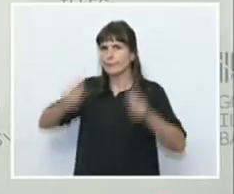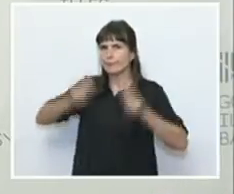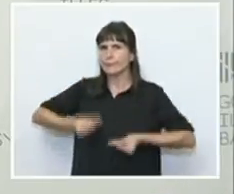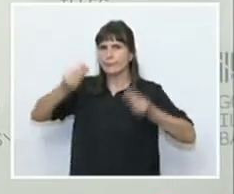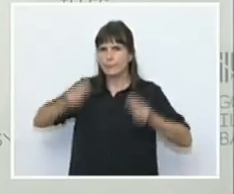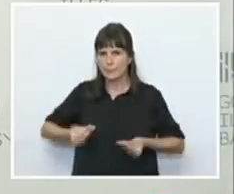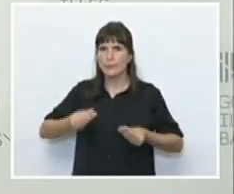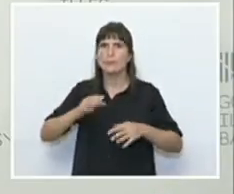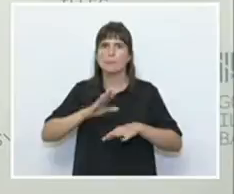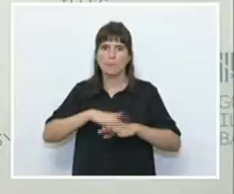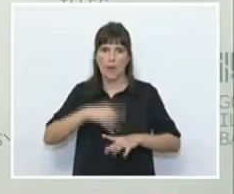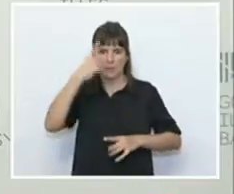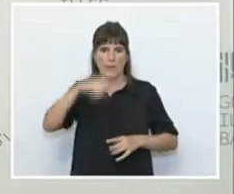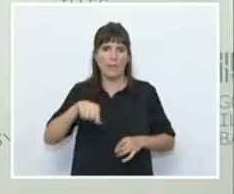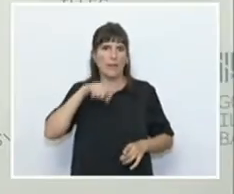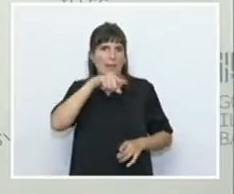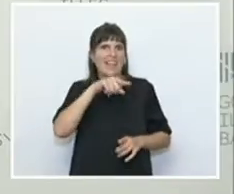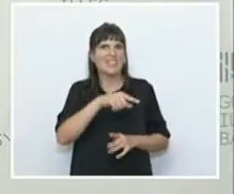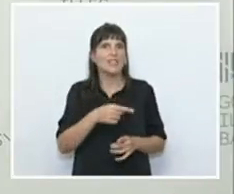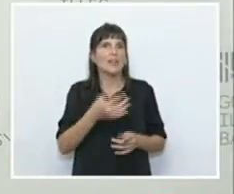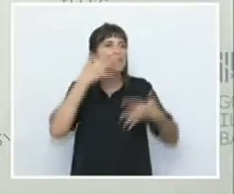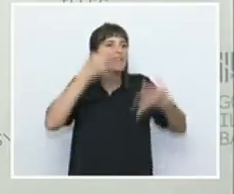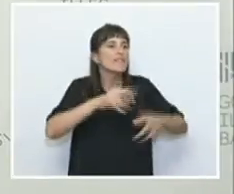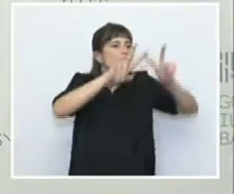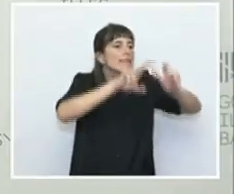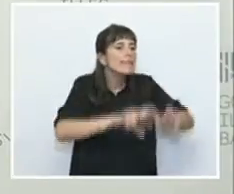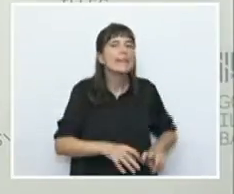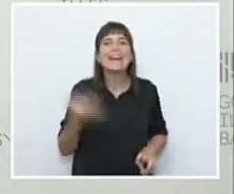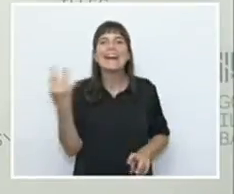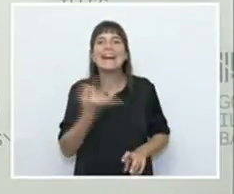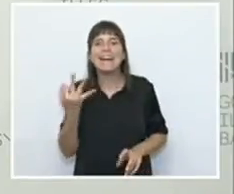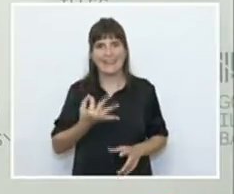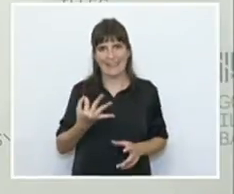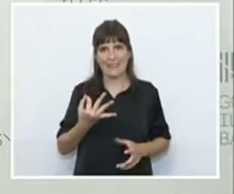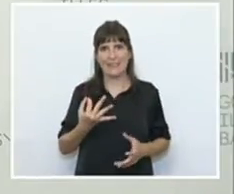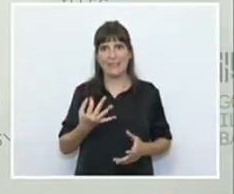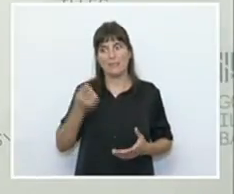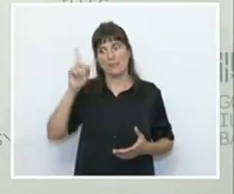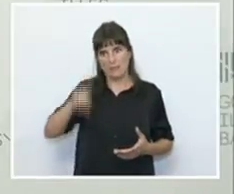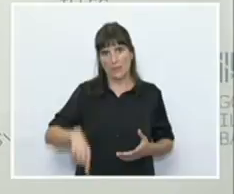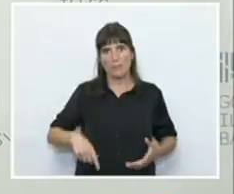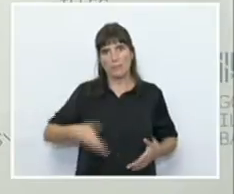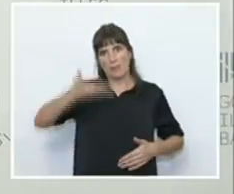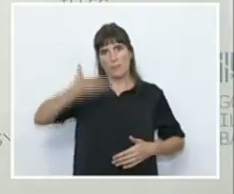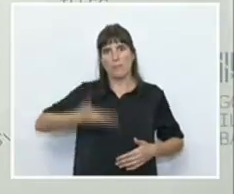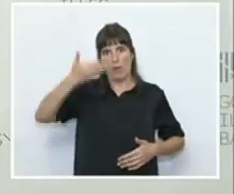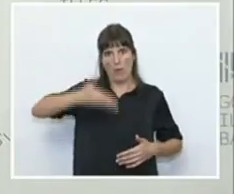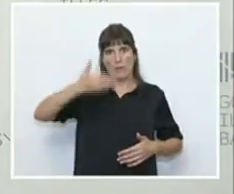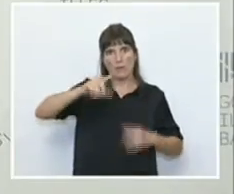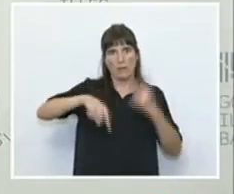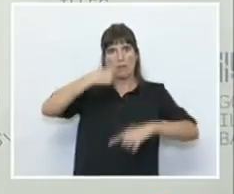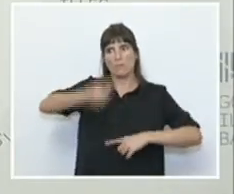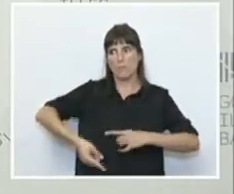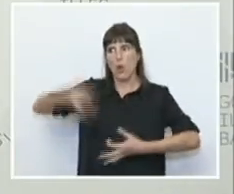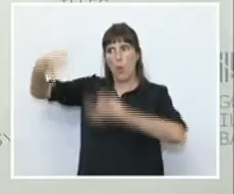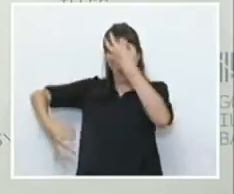diguem-ne,'operació, què és el que s'està investigant i sobretot que en mans de la justícia s'hi pugui aclarir